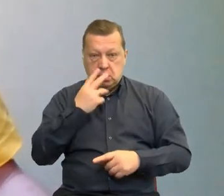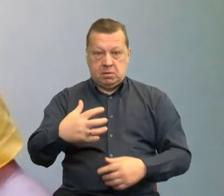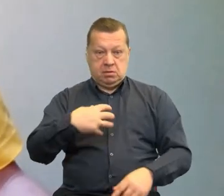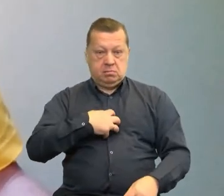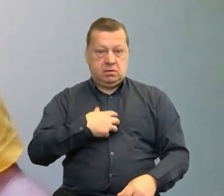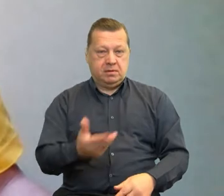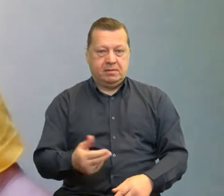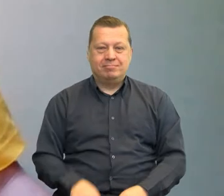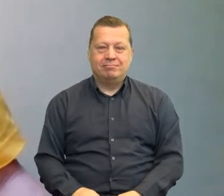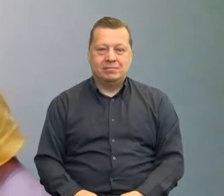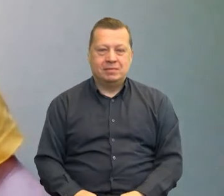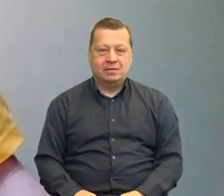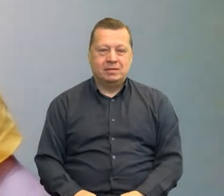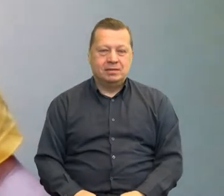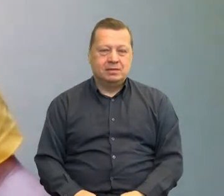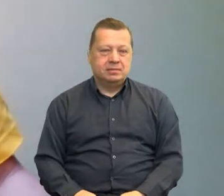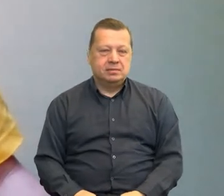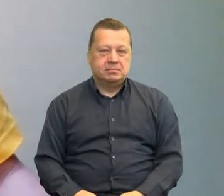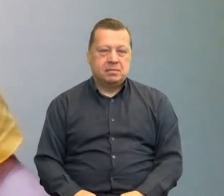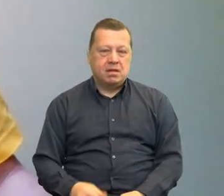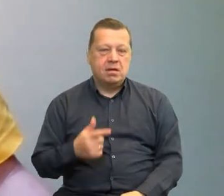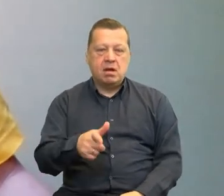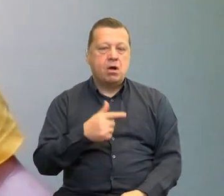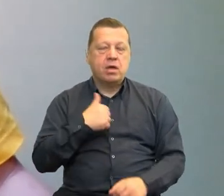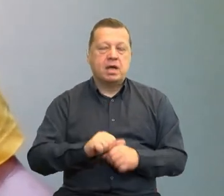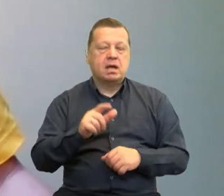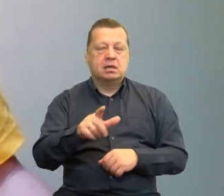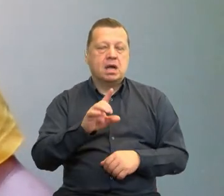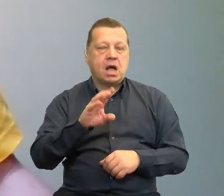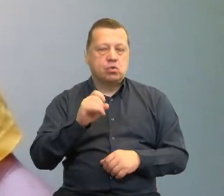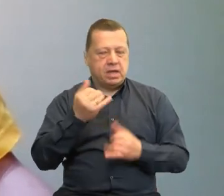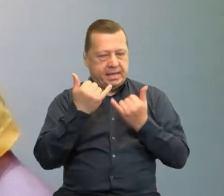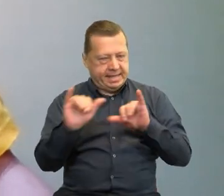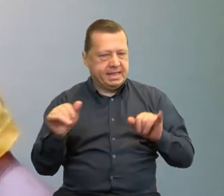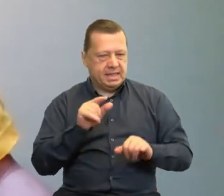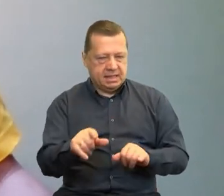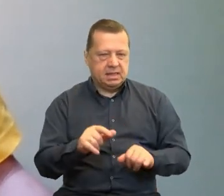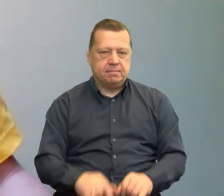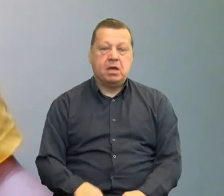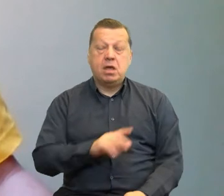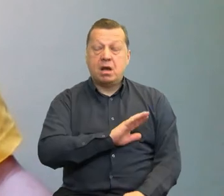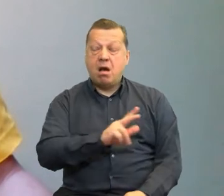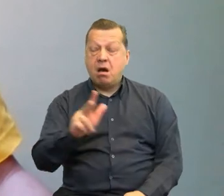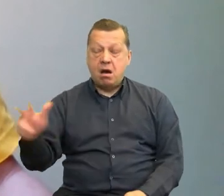pszczą. Za laika może wydaje się, że wygląda tak samo, ale to jest inny gatunek. Wszystkie gatunki są dla nas bardzo ważne.